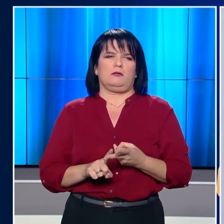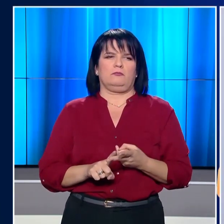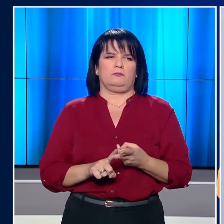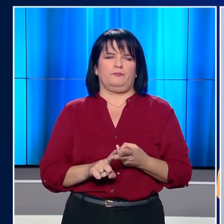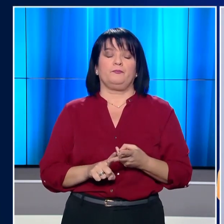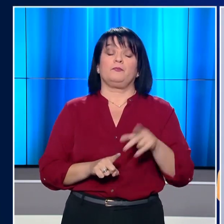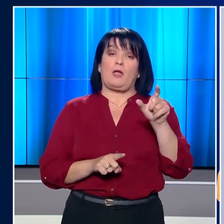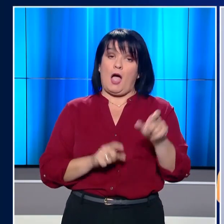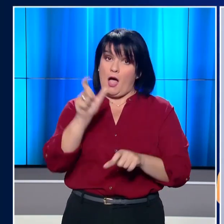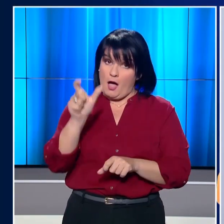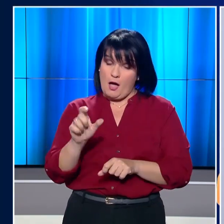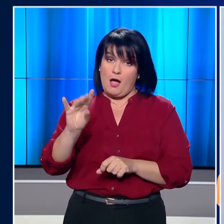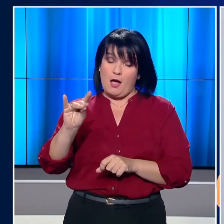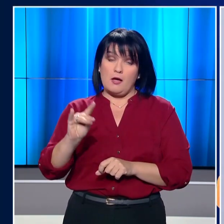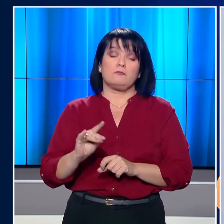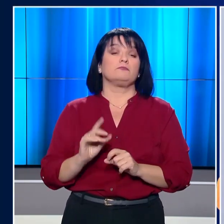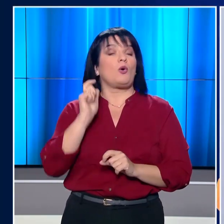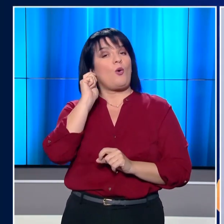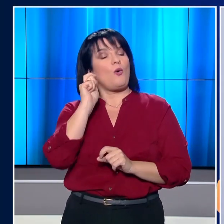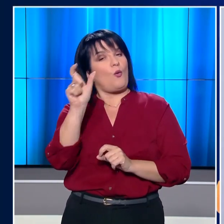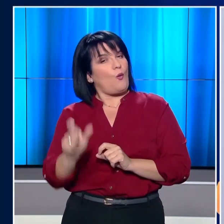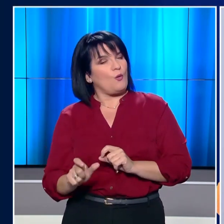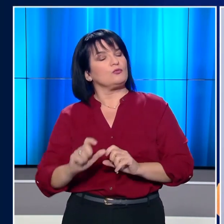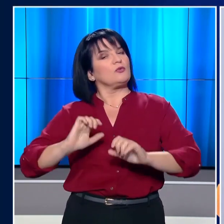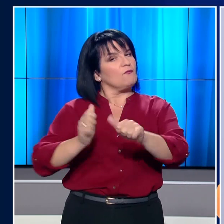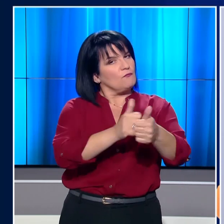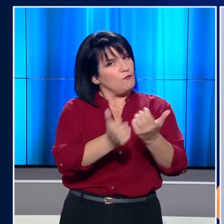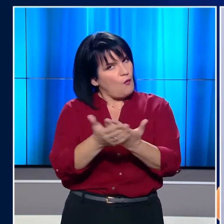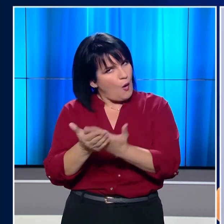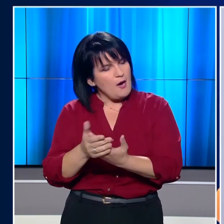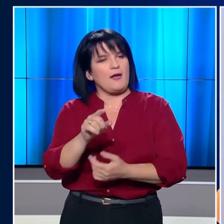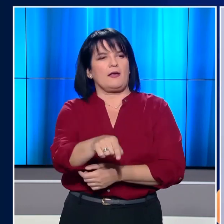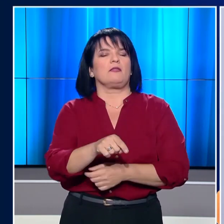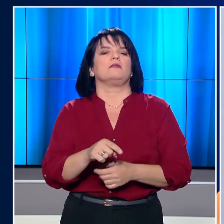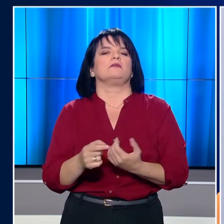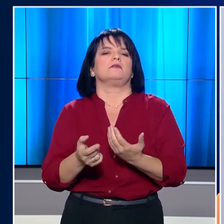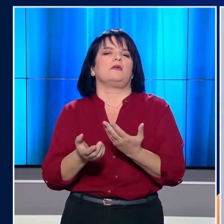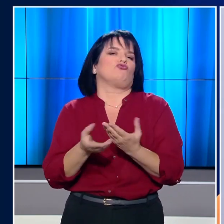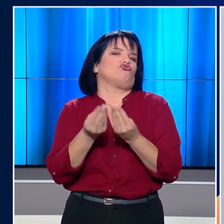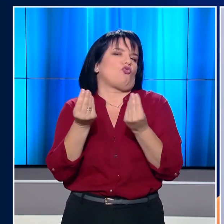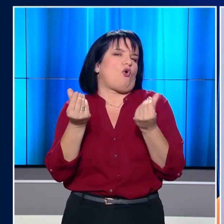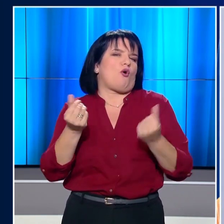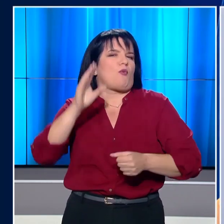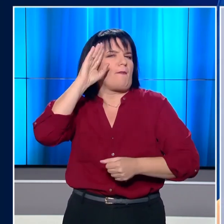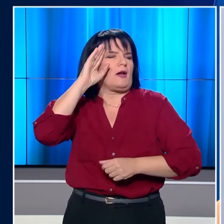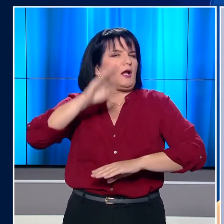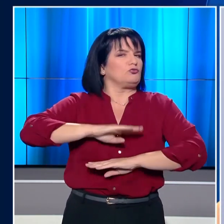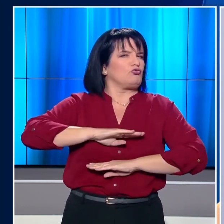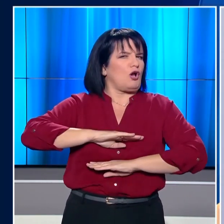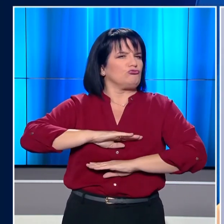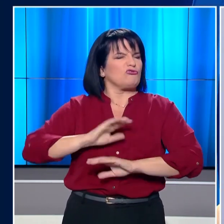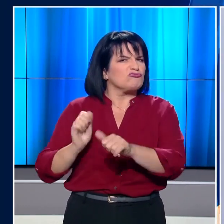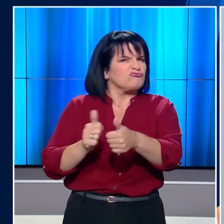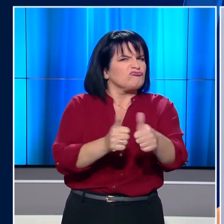Και αυτός είναι ο ανώνυμος σύρουας της επιδρομής κατά του Αλμπαγδάντι. Ο σκύλος που βοήθησε τους άνδρες των Αμερικανικών Δυνάμεων